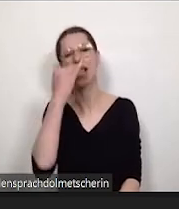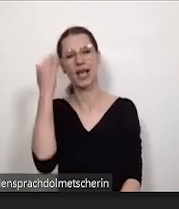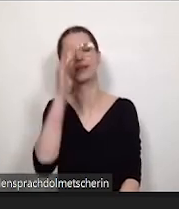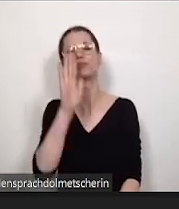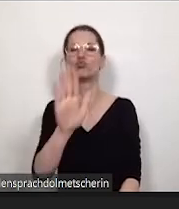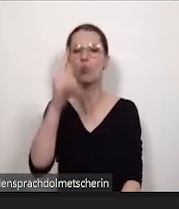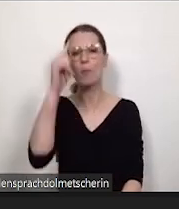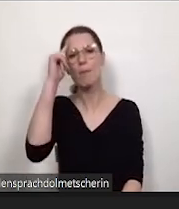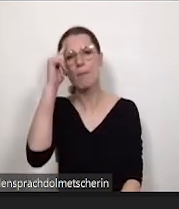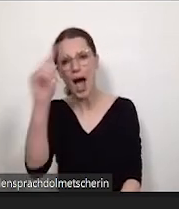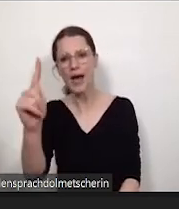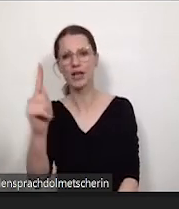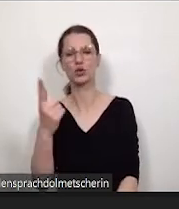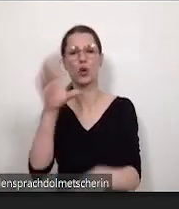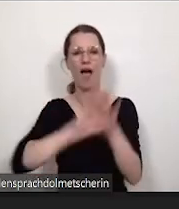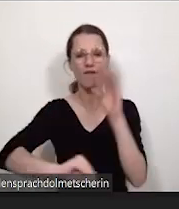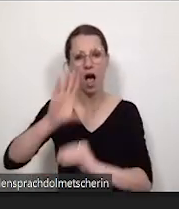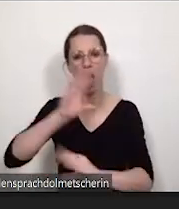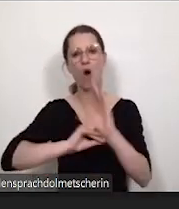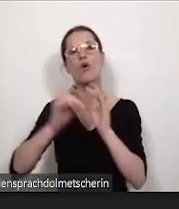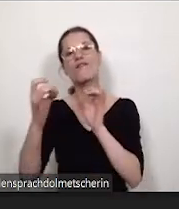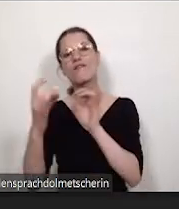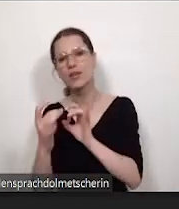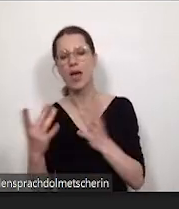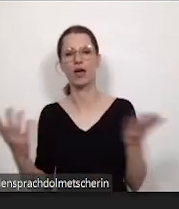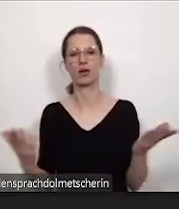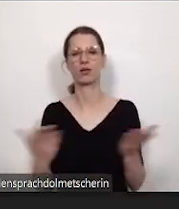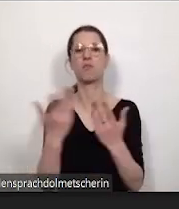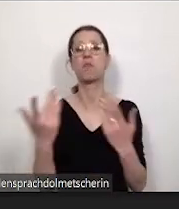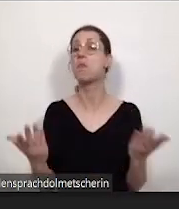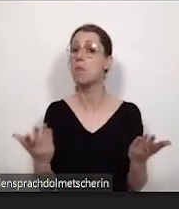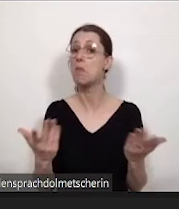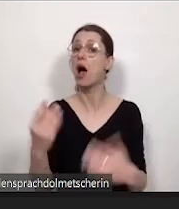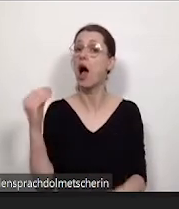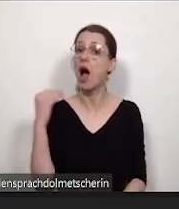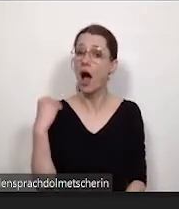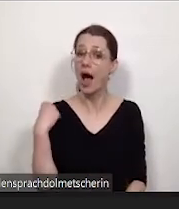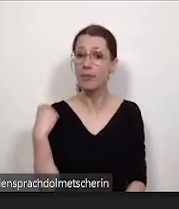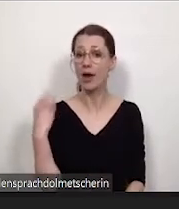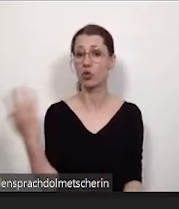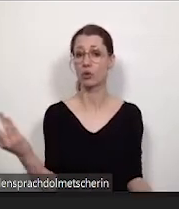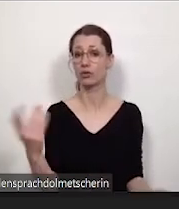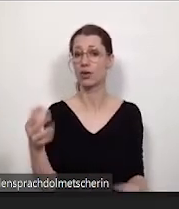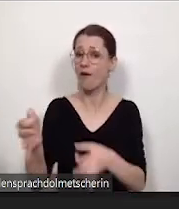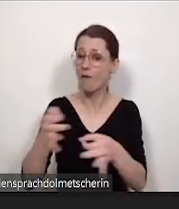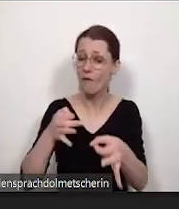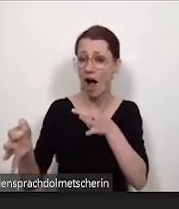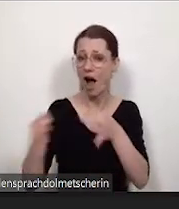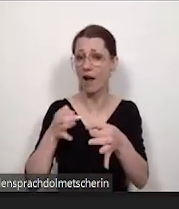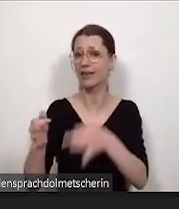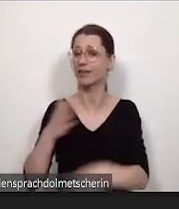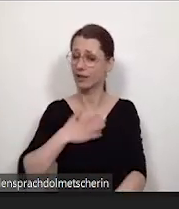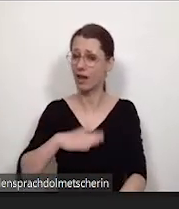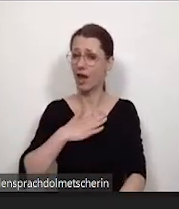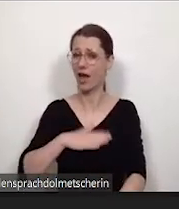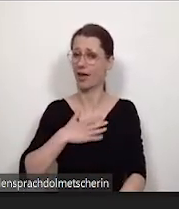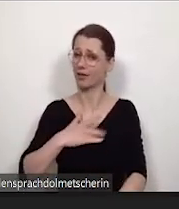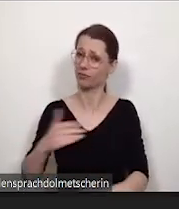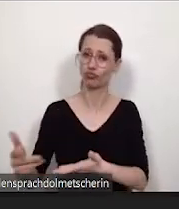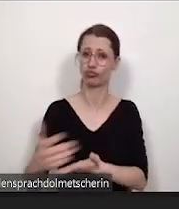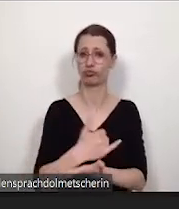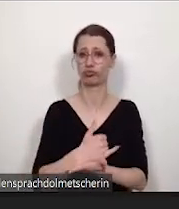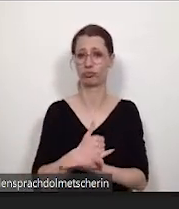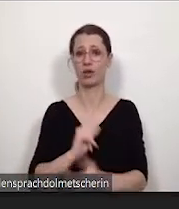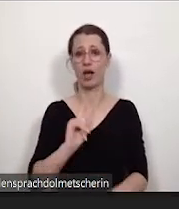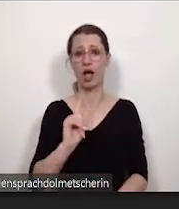Erfahrungen, Ihr Feedback, etwaige Anmerkungen dazu, Fragen gerne auch. Das werde ich auch gleich nochmal